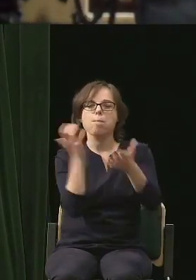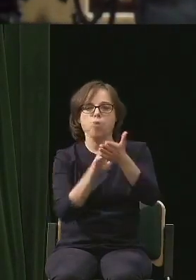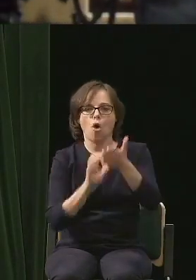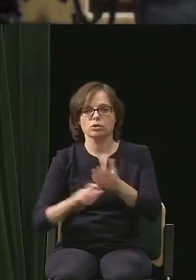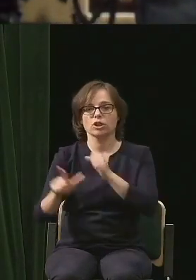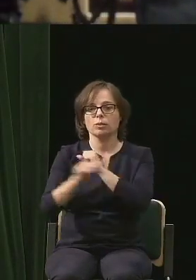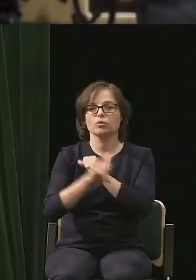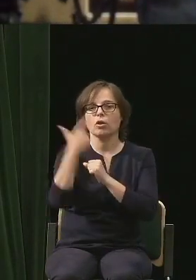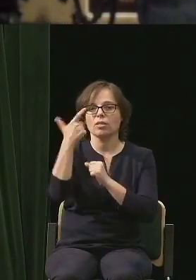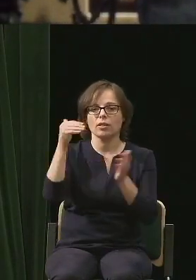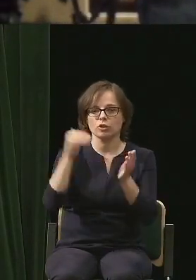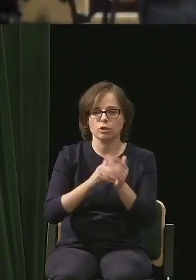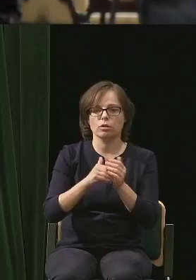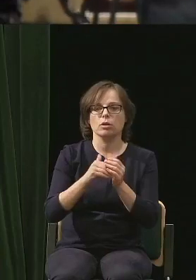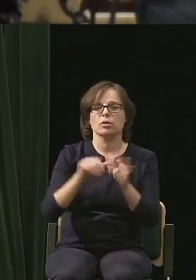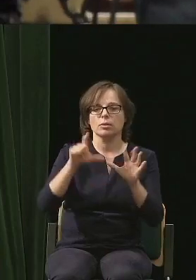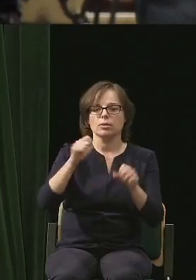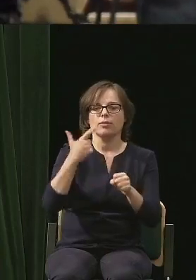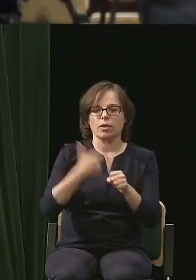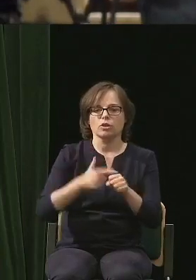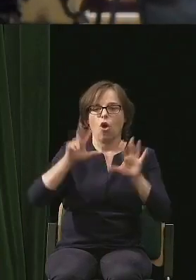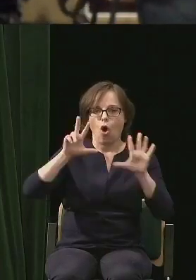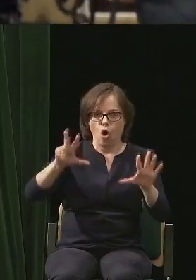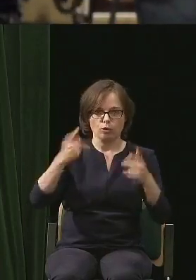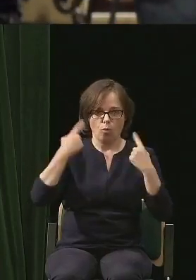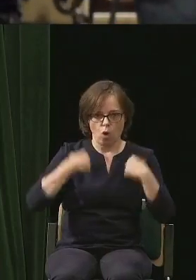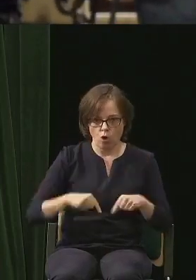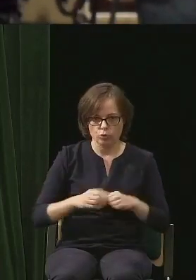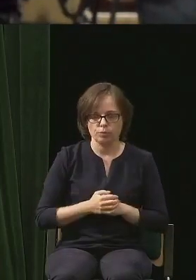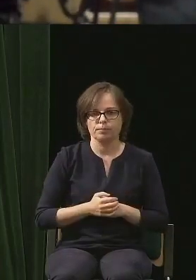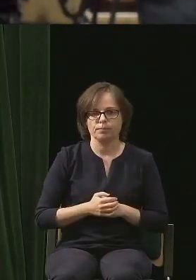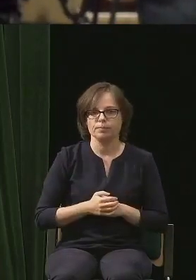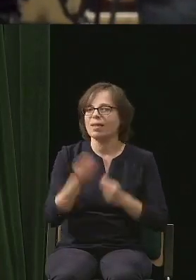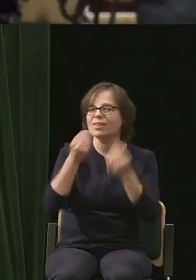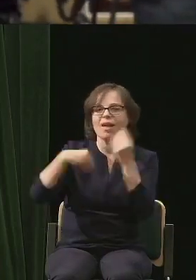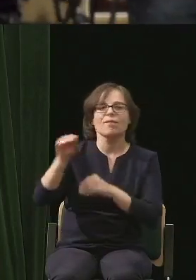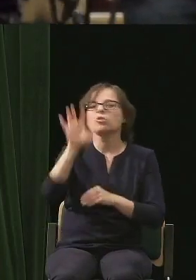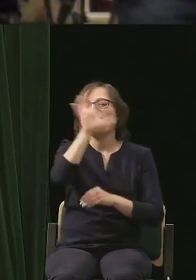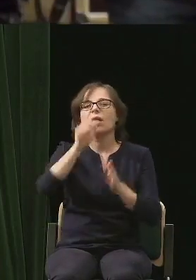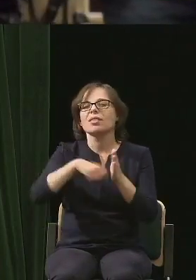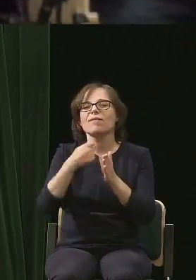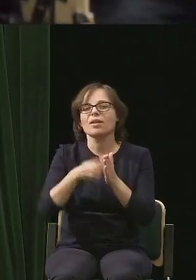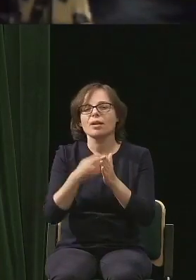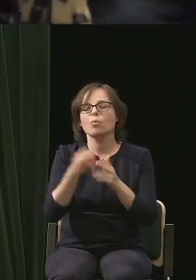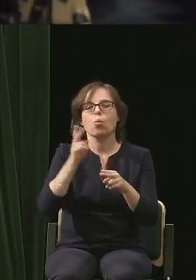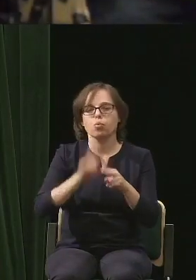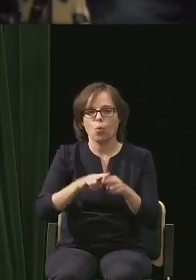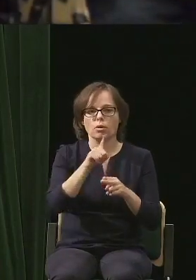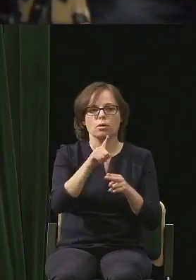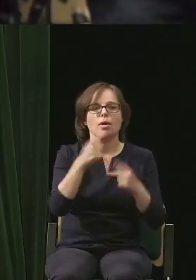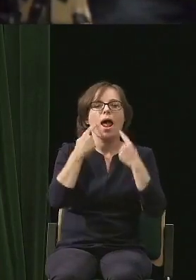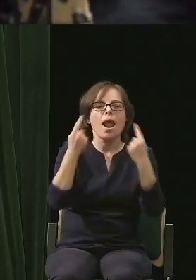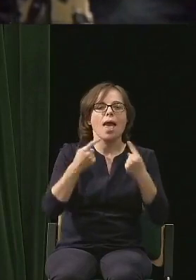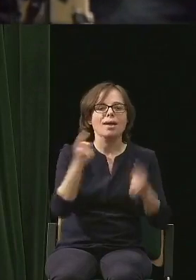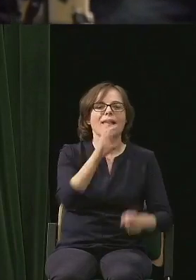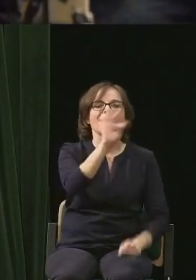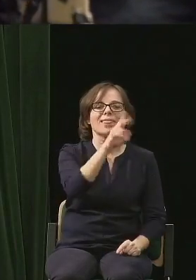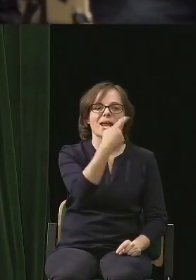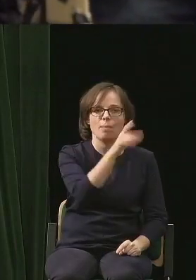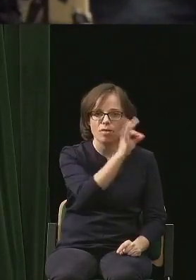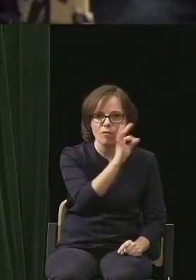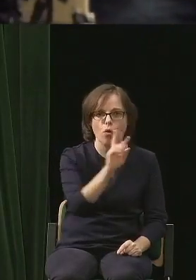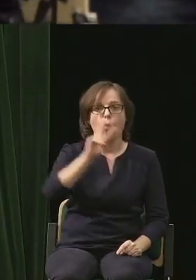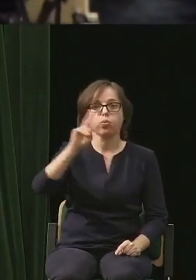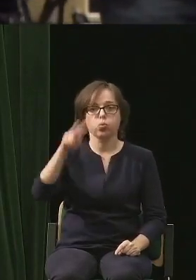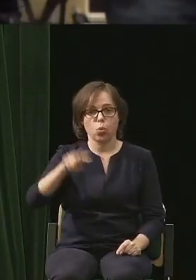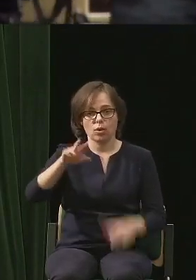728 osób. Najbardziej oglądane filmy, czyli transmisje, to była Legenda Tyrmanda, drugi